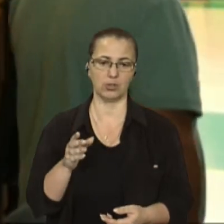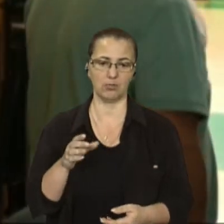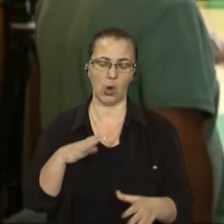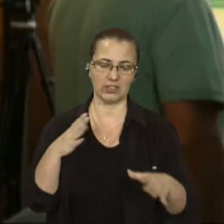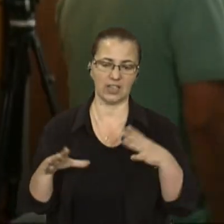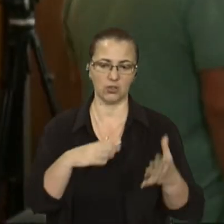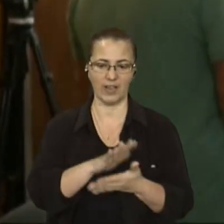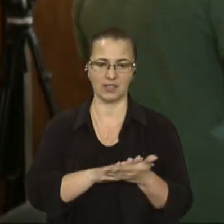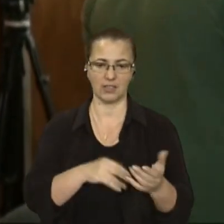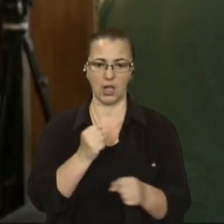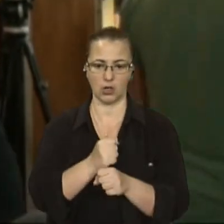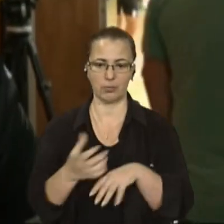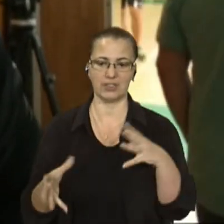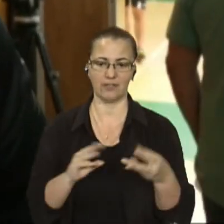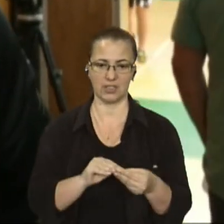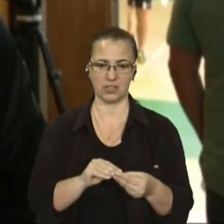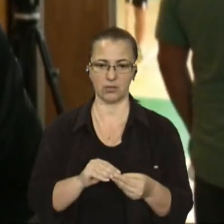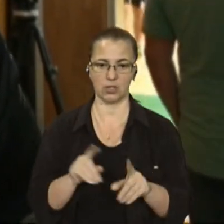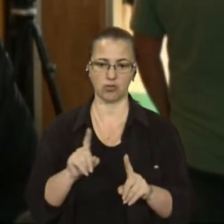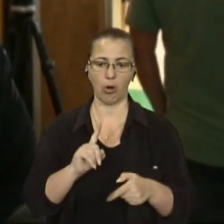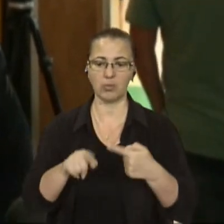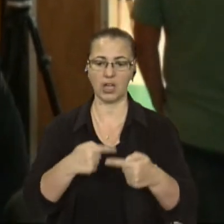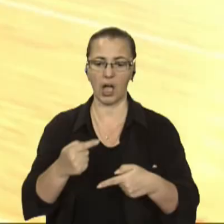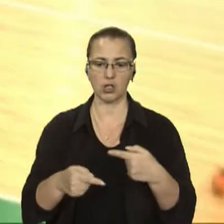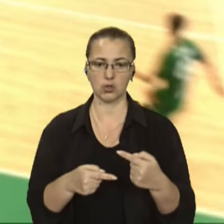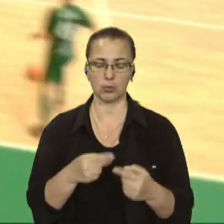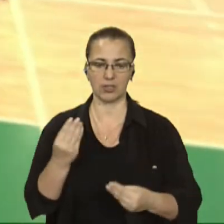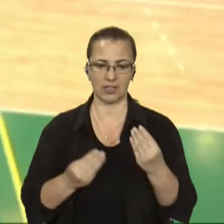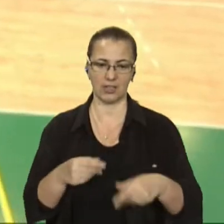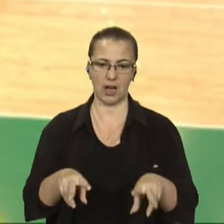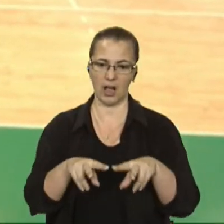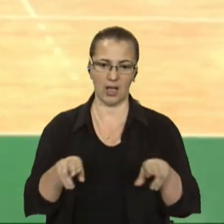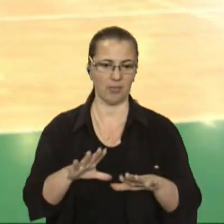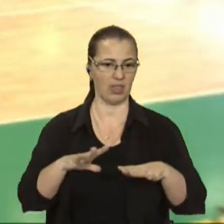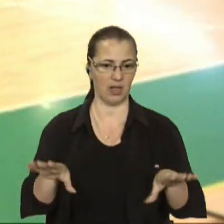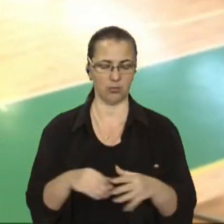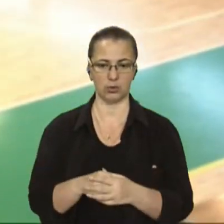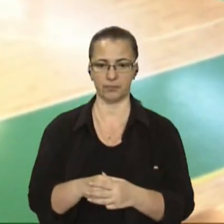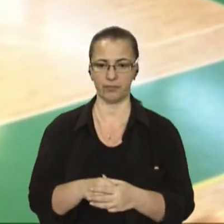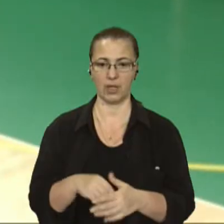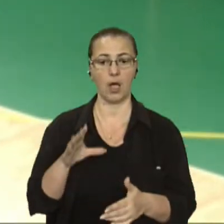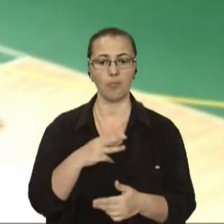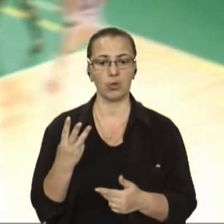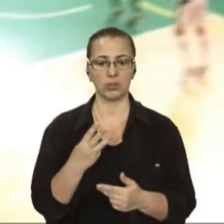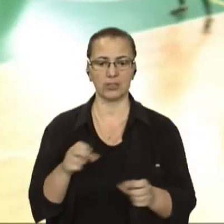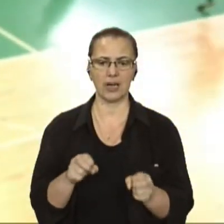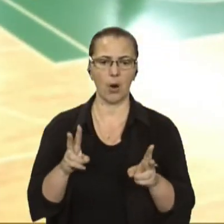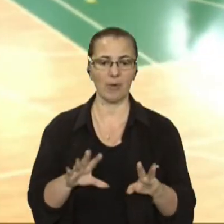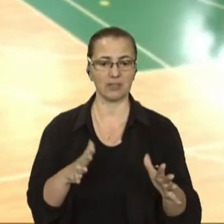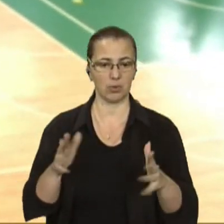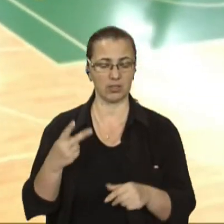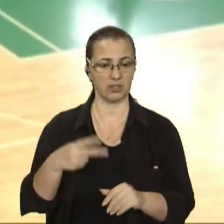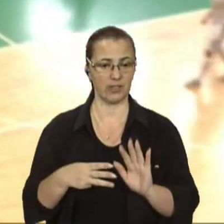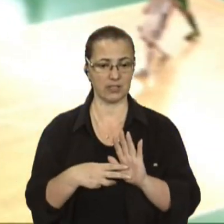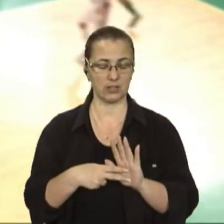робити висновки, щоб наступних гірів такого не було. У другому таймі гості створили три небезпечні моменти. На 27-й